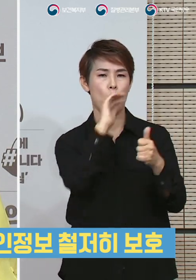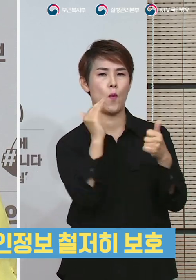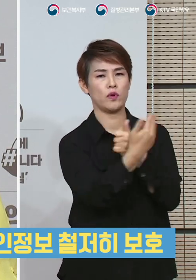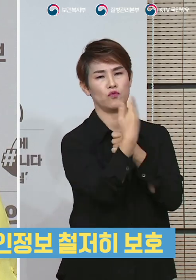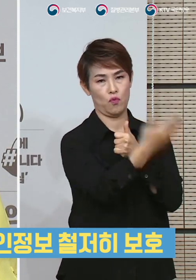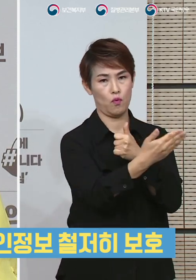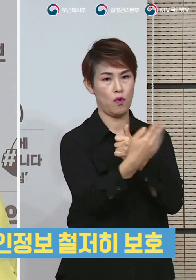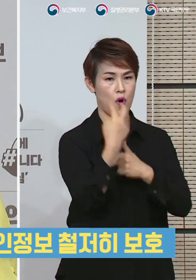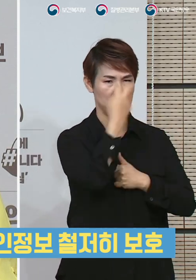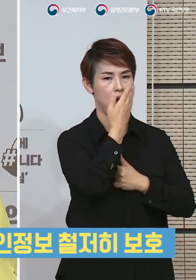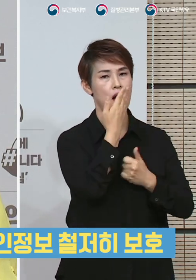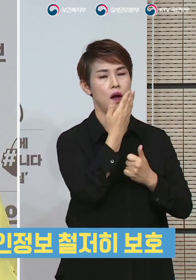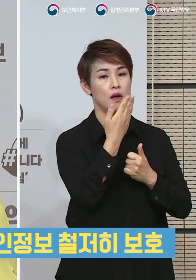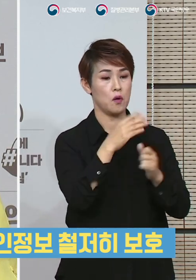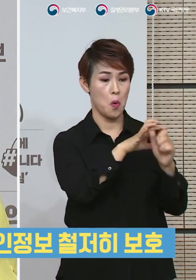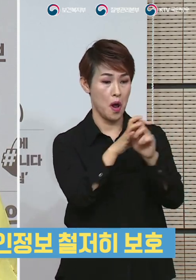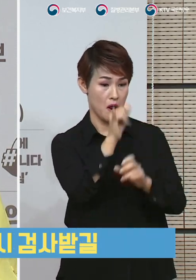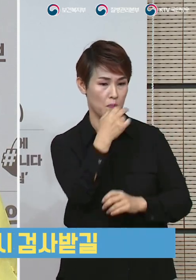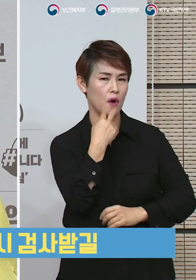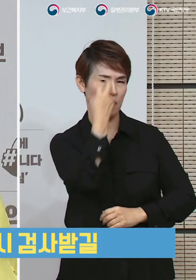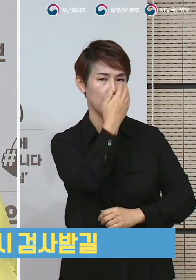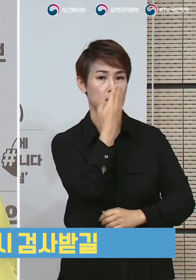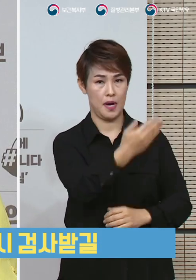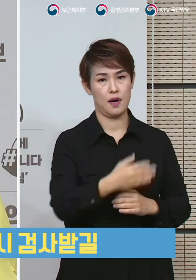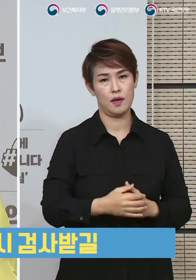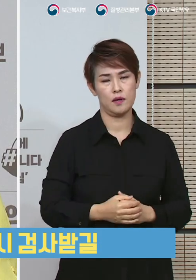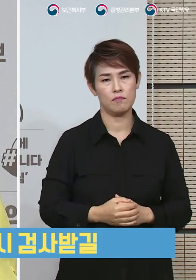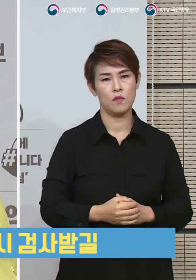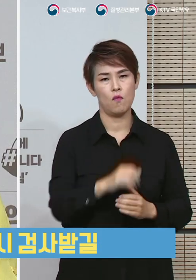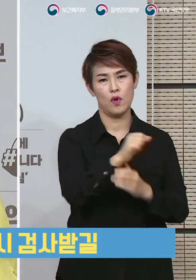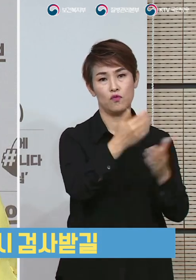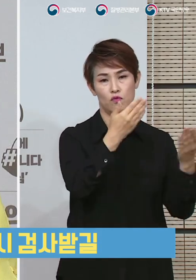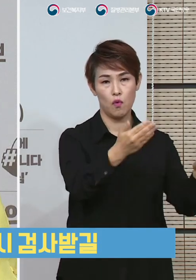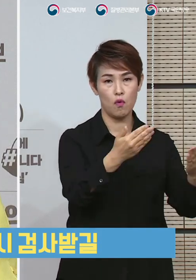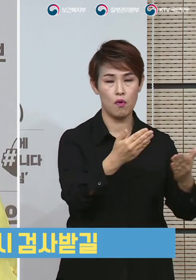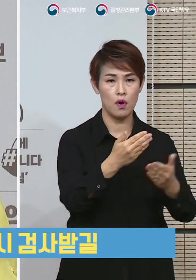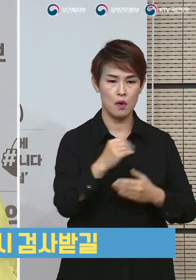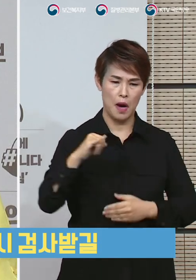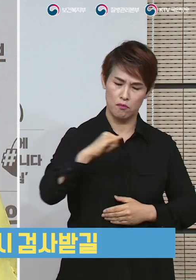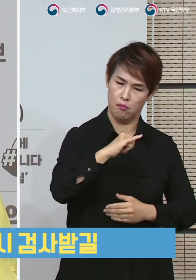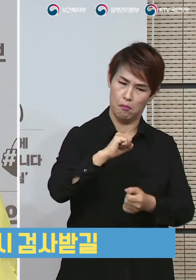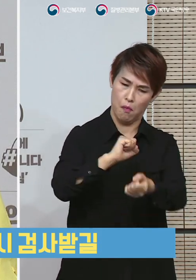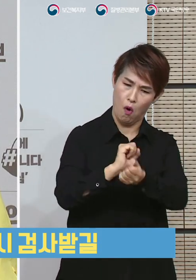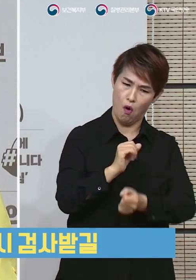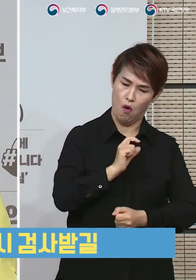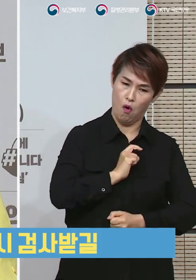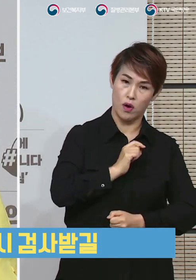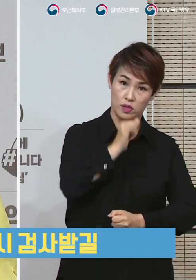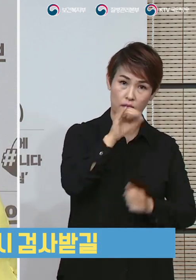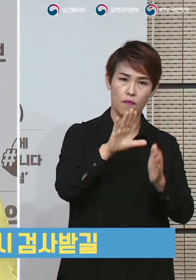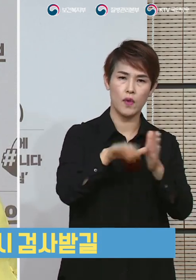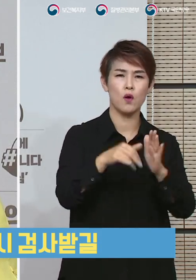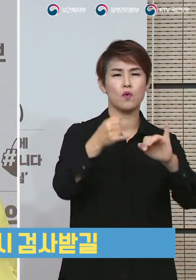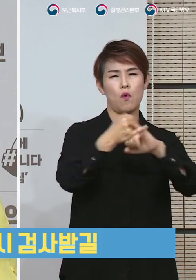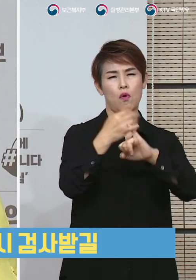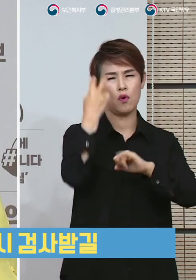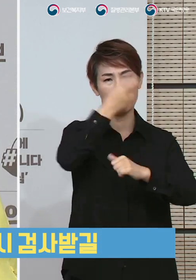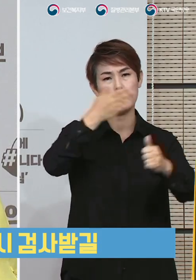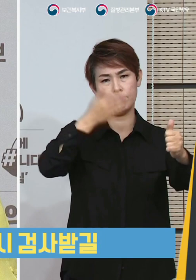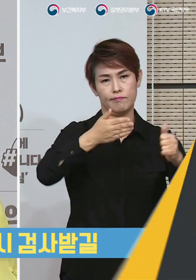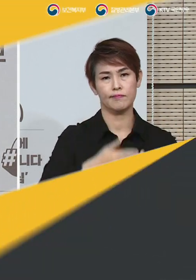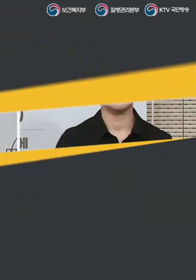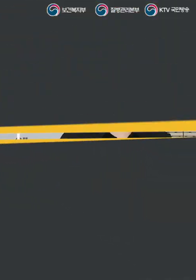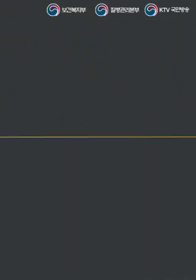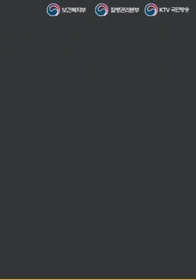검사를 실시하고 있으므로 조금이라도 바이러스 노출이 의심되는 경우에는 반드시 검사를 받으시기를